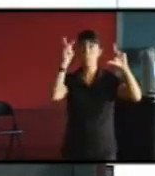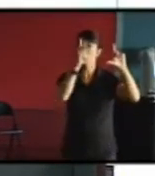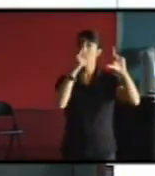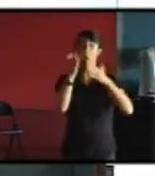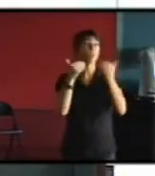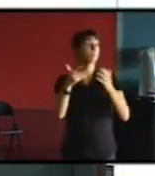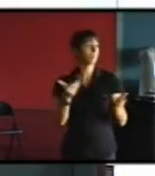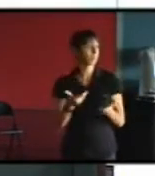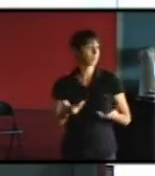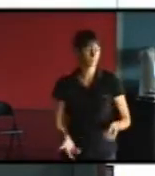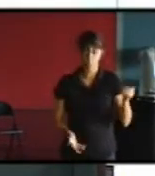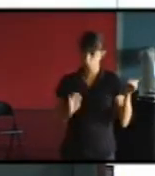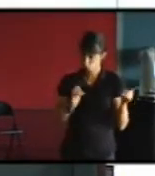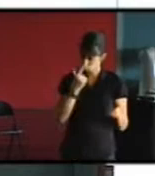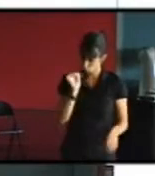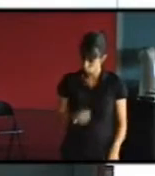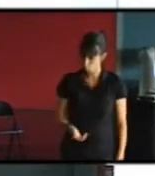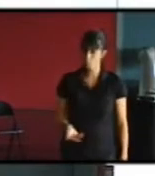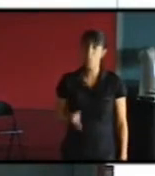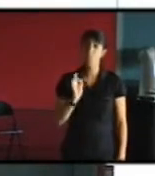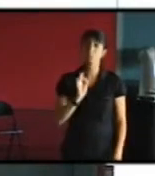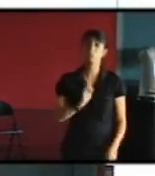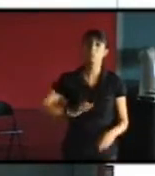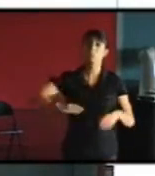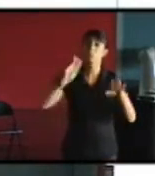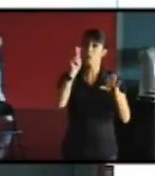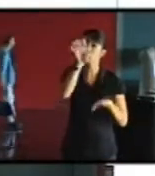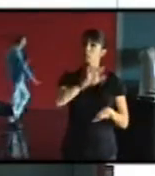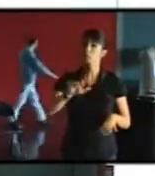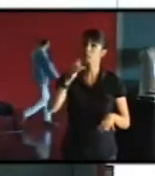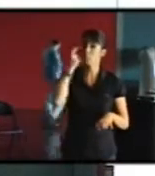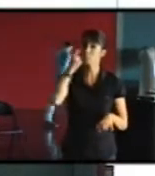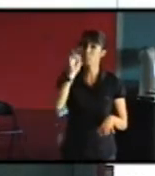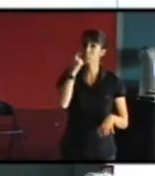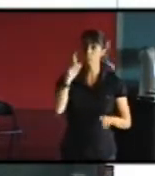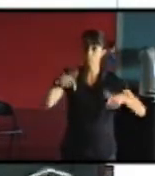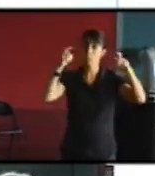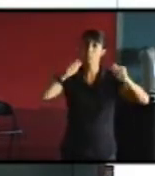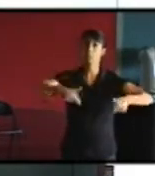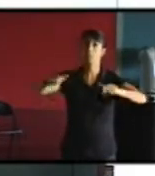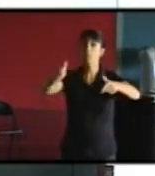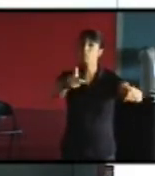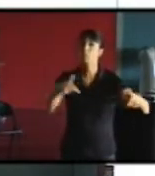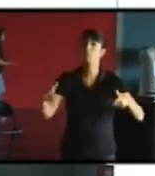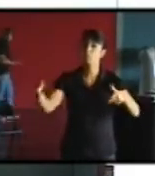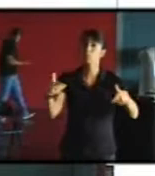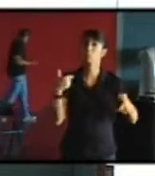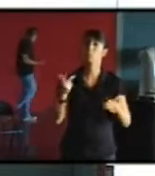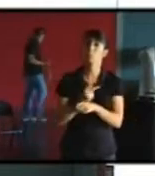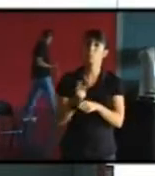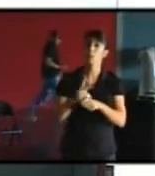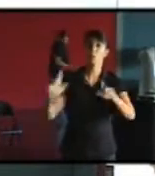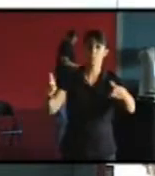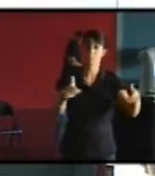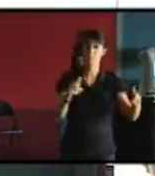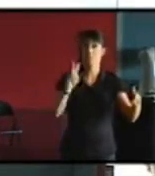à plein de choses à Paris aujourd'hui on démolit beaucoup de bâtiments dans Paris simplement ce qu'il faut voir c'est que déjà on peut dire une chose